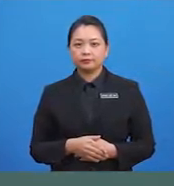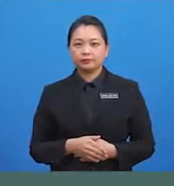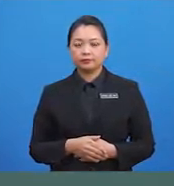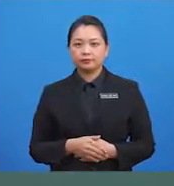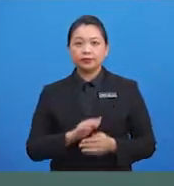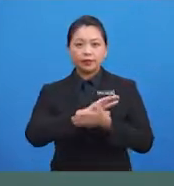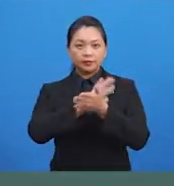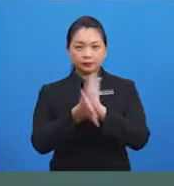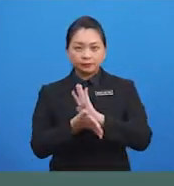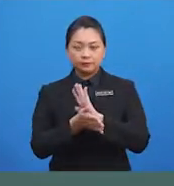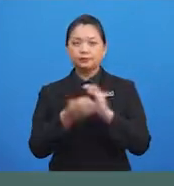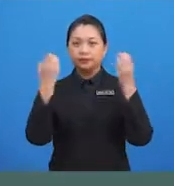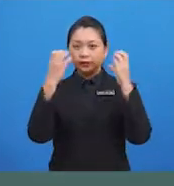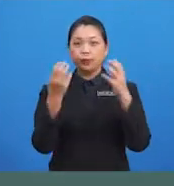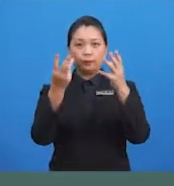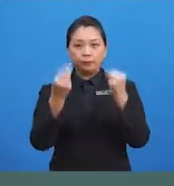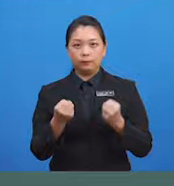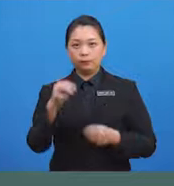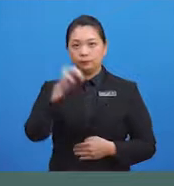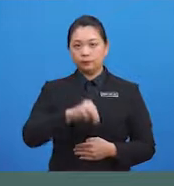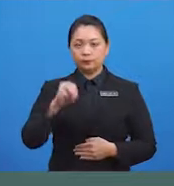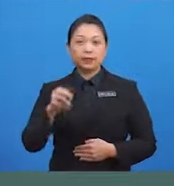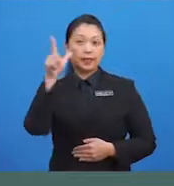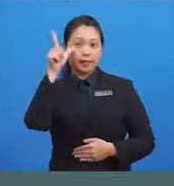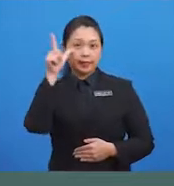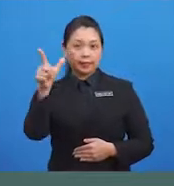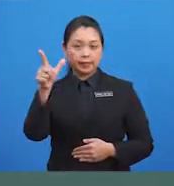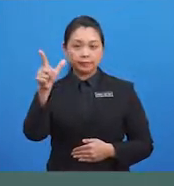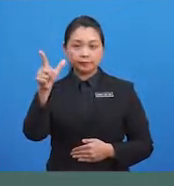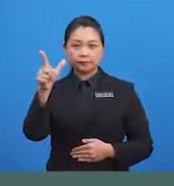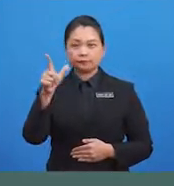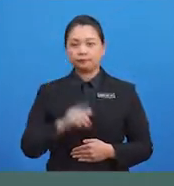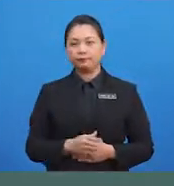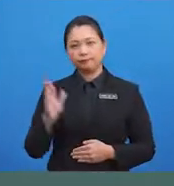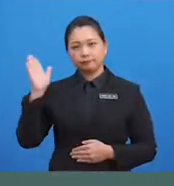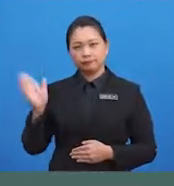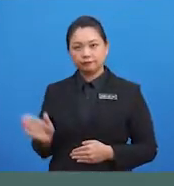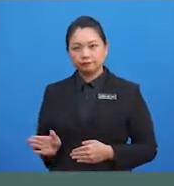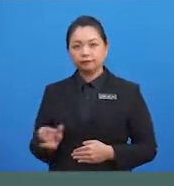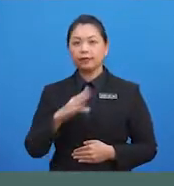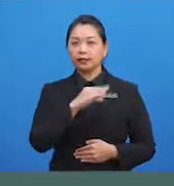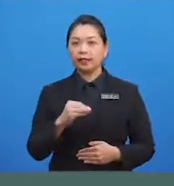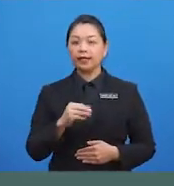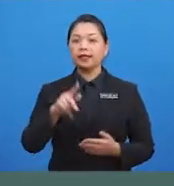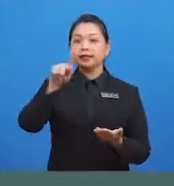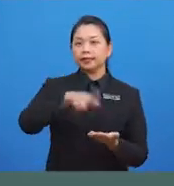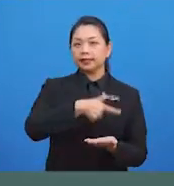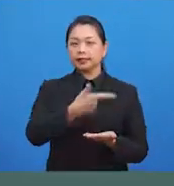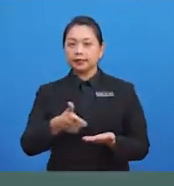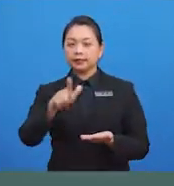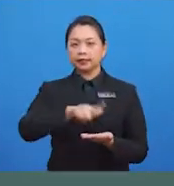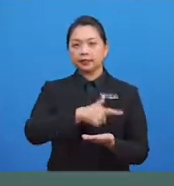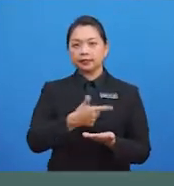Haa, jadi Cikgu hendak murid-murid lihat lirik lagu yang dipaparkan dan nyanyi